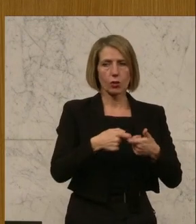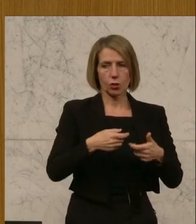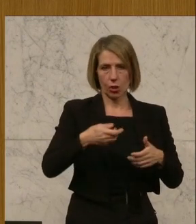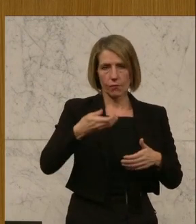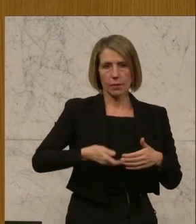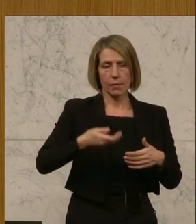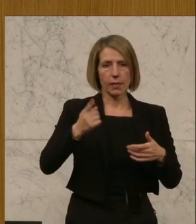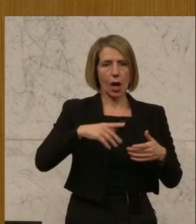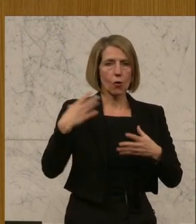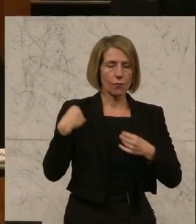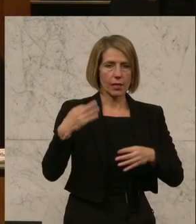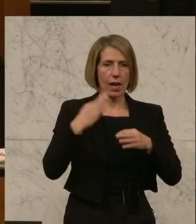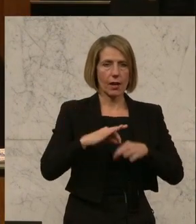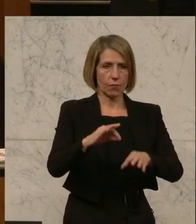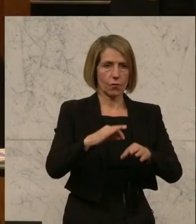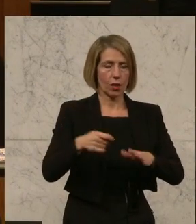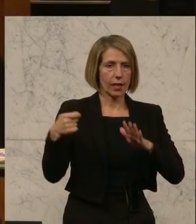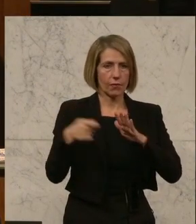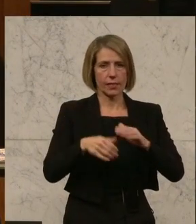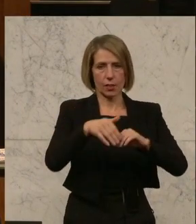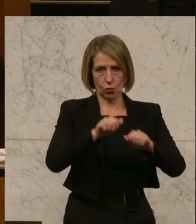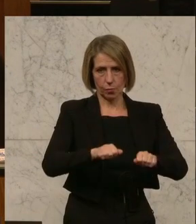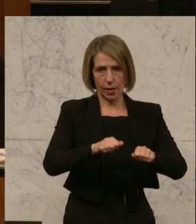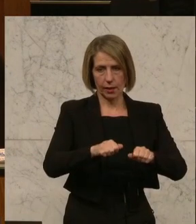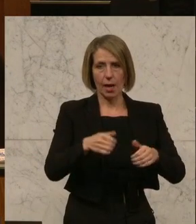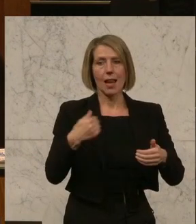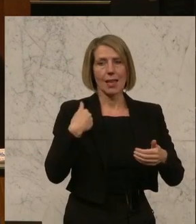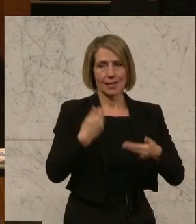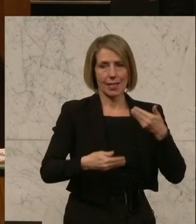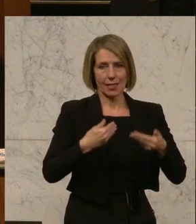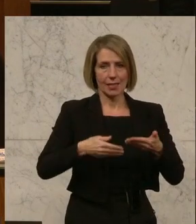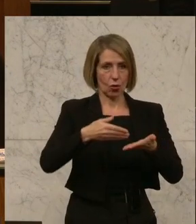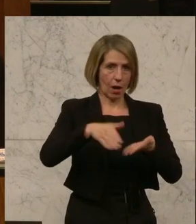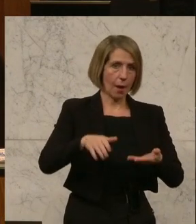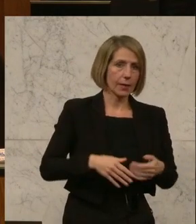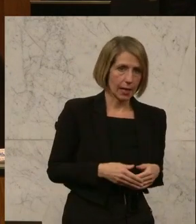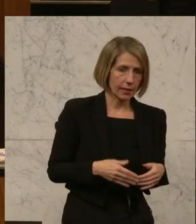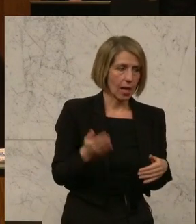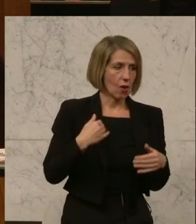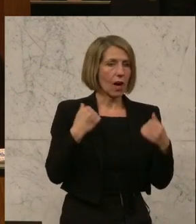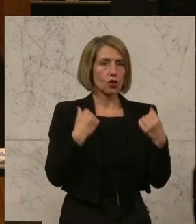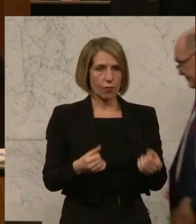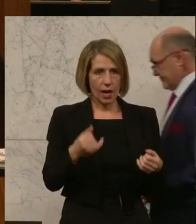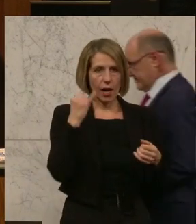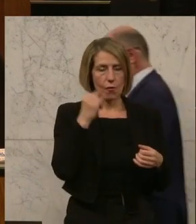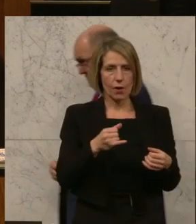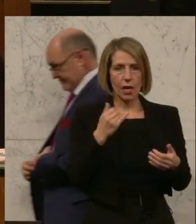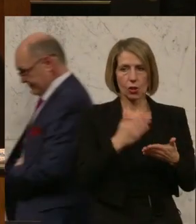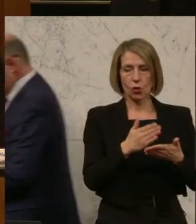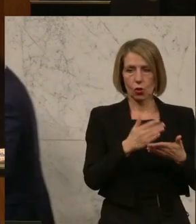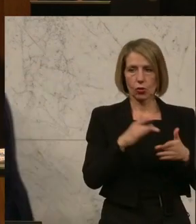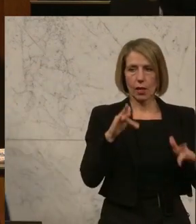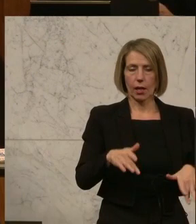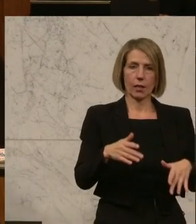Wiedereinführung der Wohnbauinvestitionsbank. Letzte Sitzung abgelehnt worden. Es war ein schwerer Fehler unter Schwarz-Blau, die abzuschaffen,